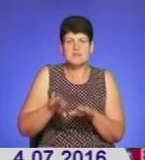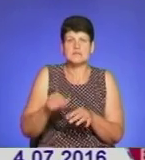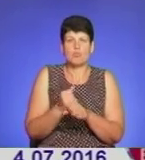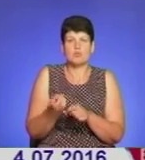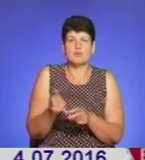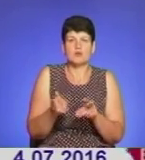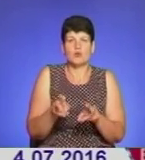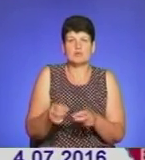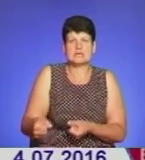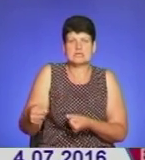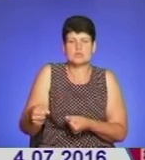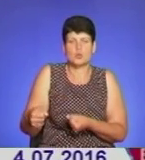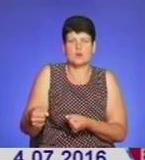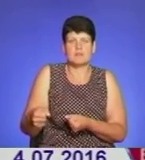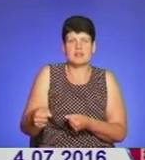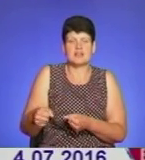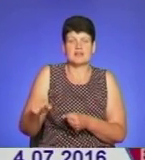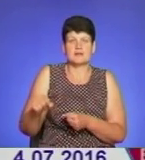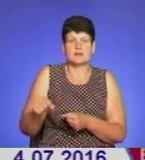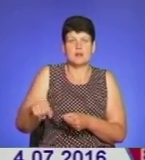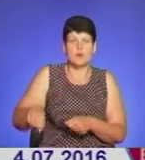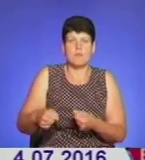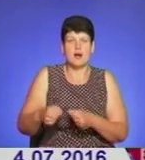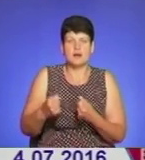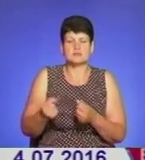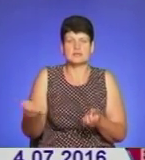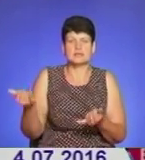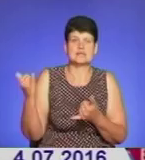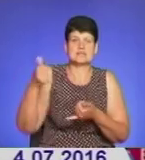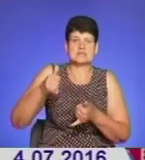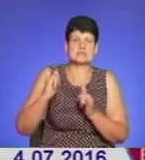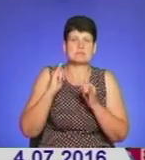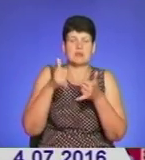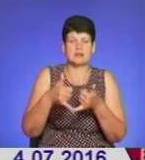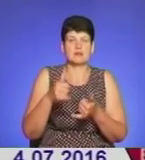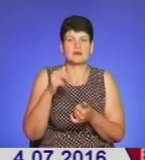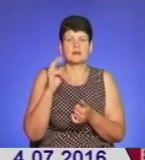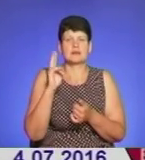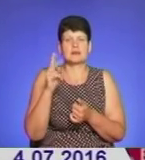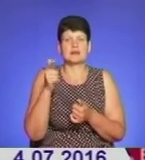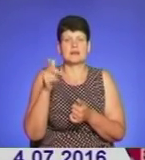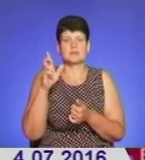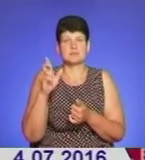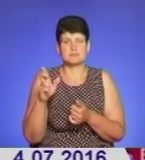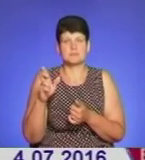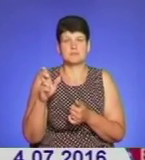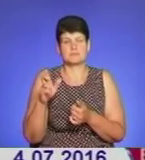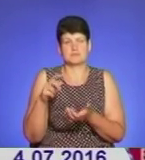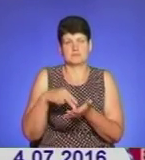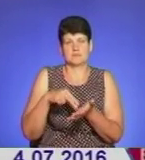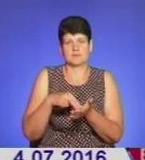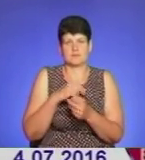йшли, з каструлями, з вітерами, з лопатами, насипали цю могилу, а КГБ стояли по цих кущах і фотографували нас.